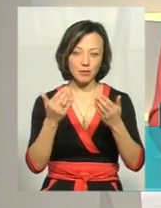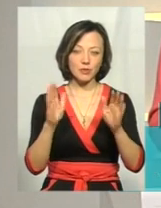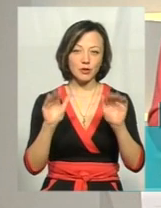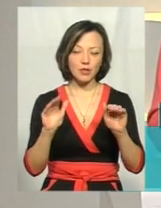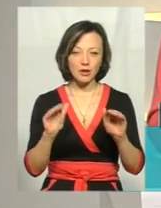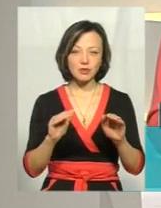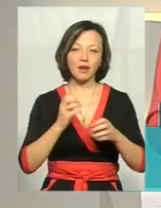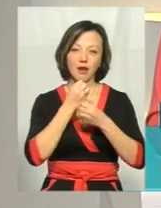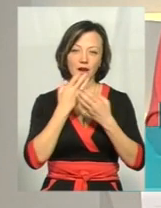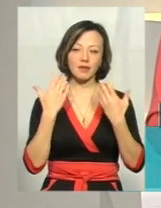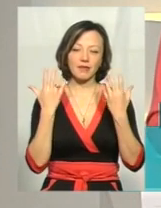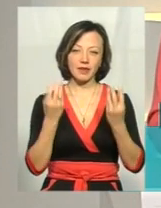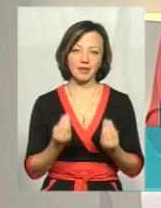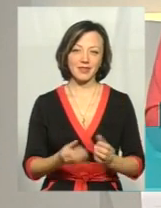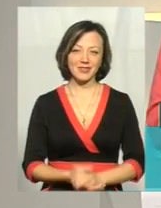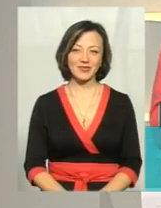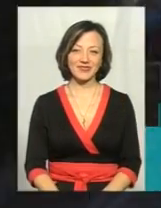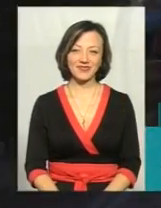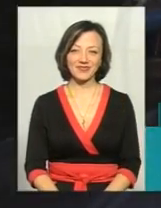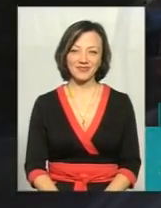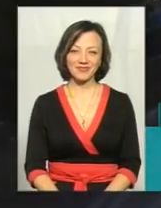прощаюсь. Гарних усім вихідних.